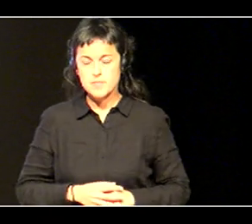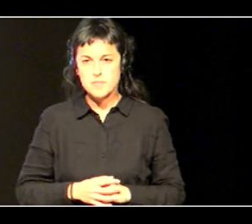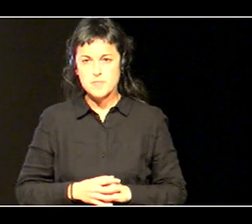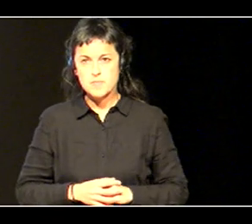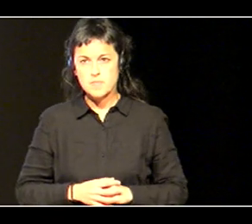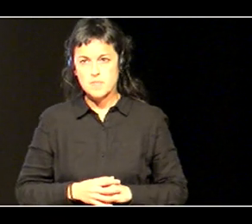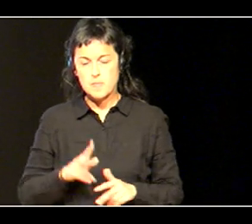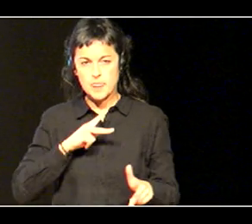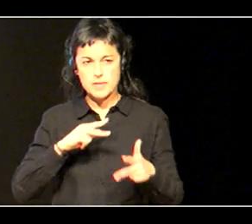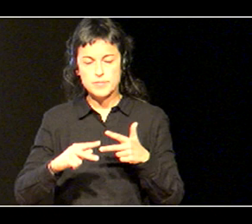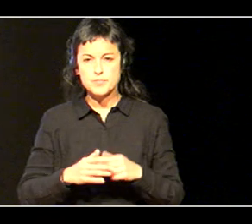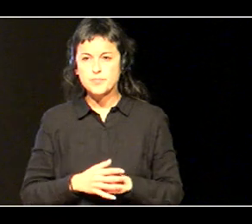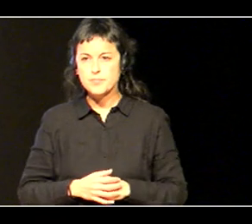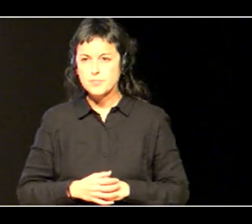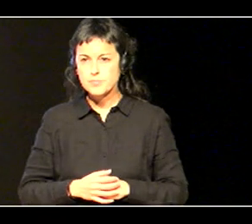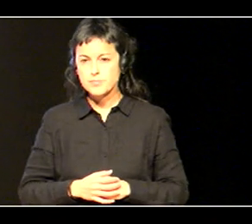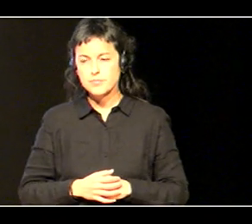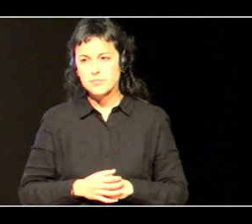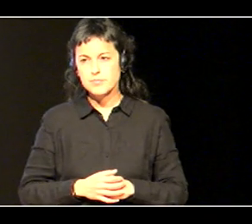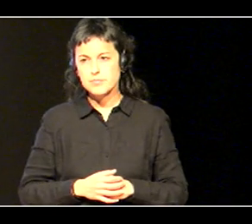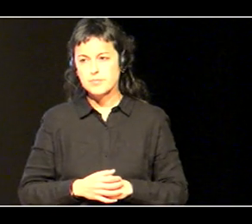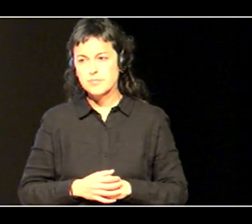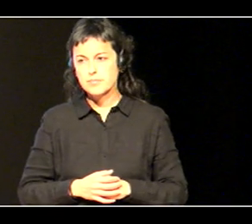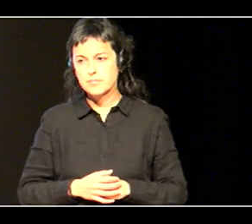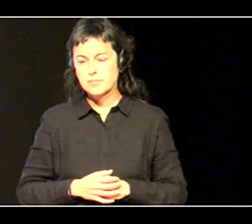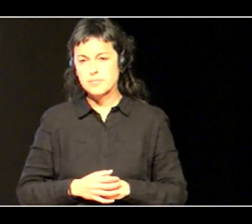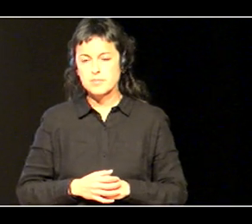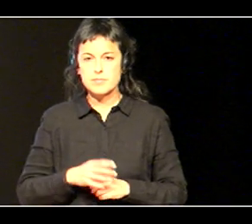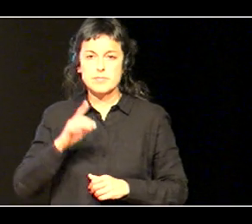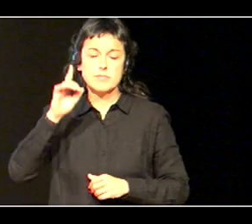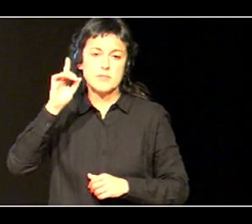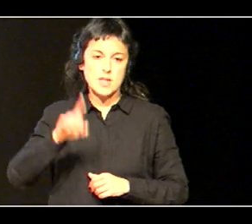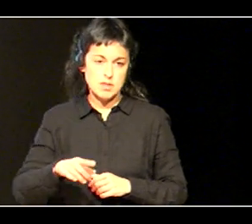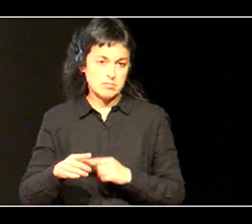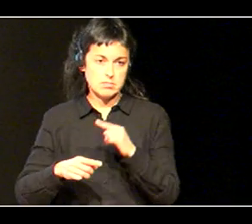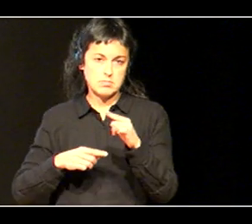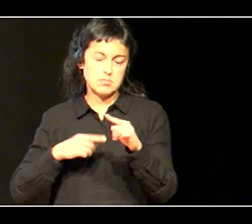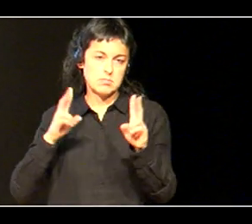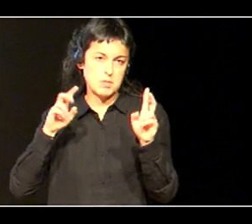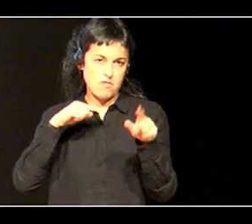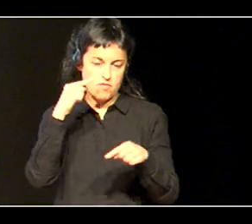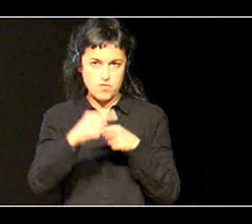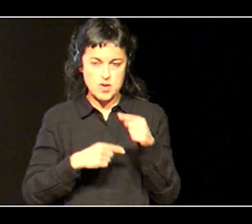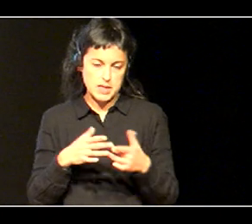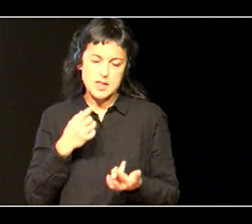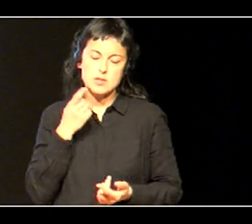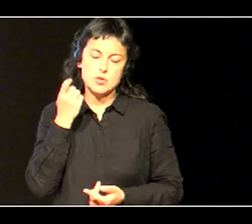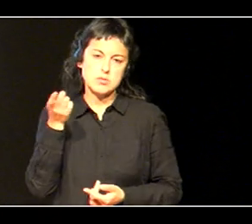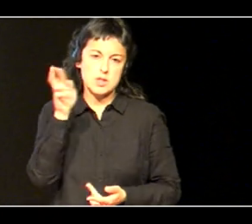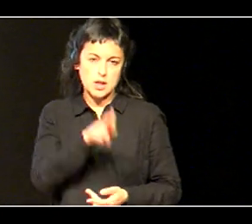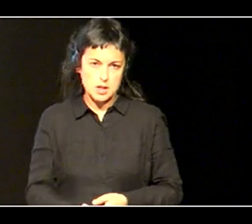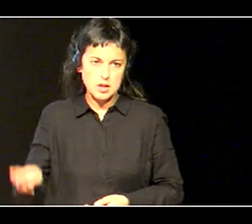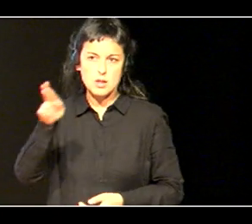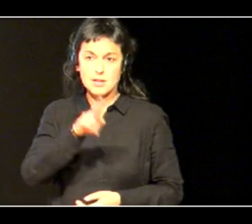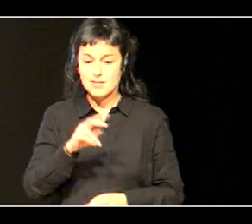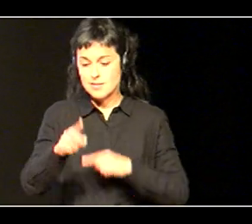zerre sanike zere familien eta bein eta berriro ari gara komentatzen familien partai detza ere